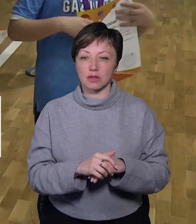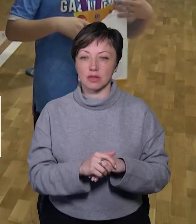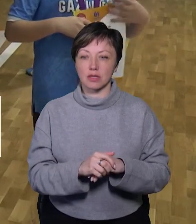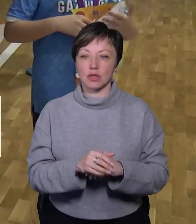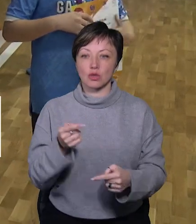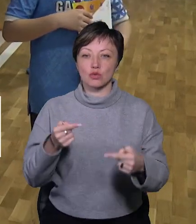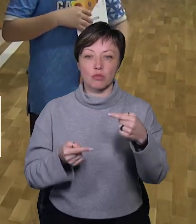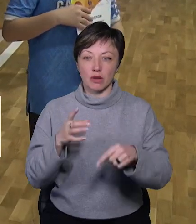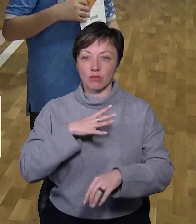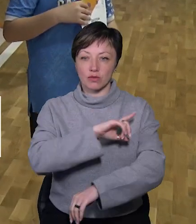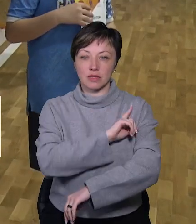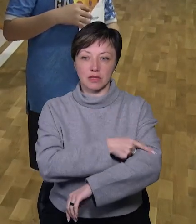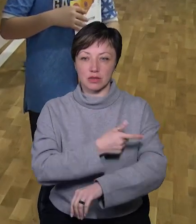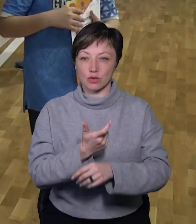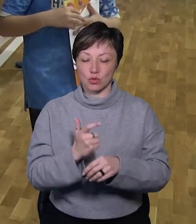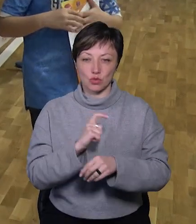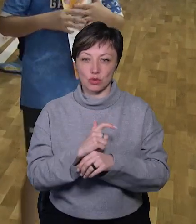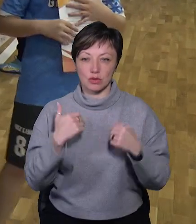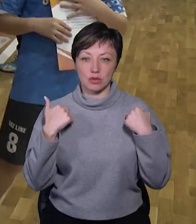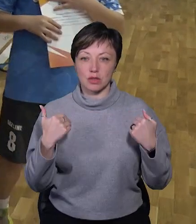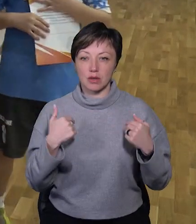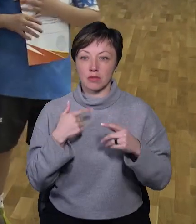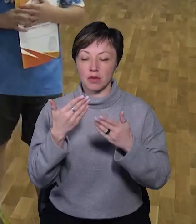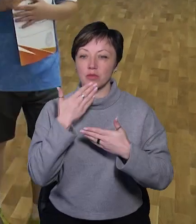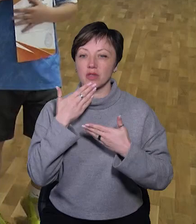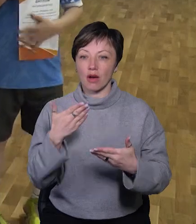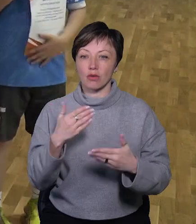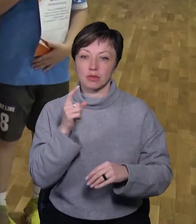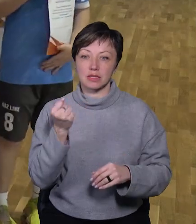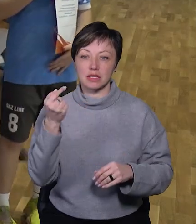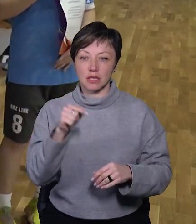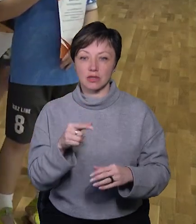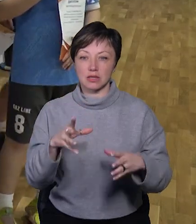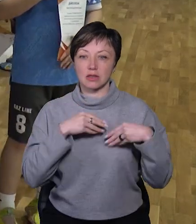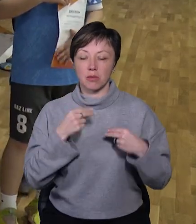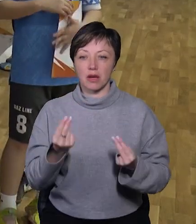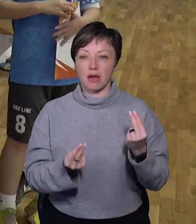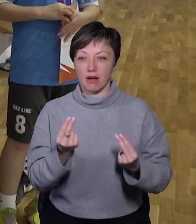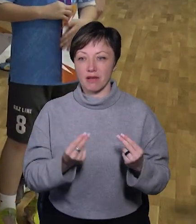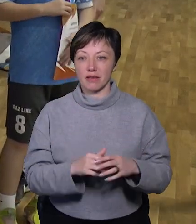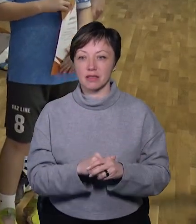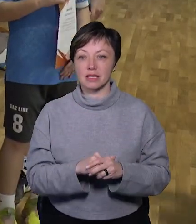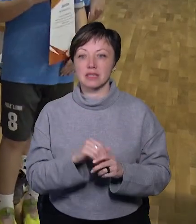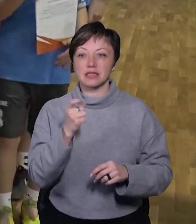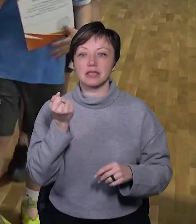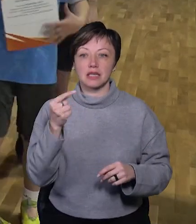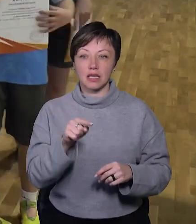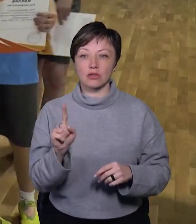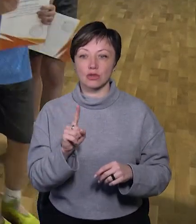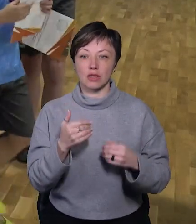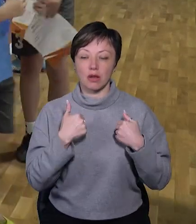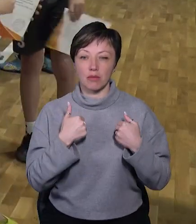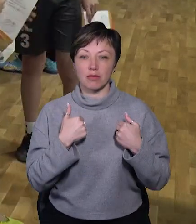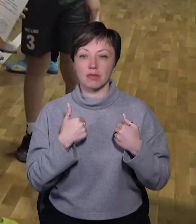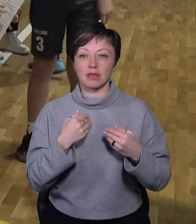Суперник теж був сильний дуже. Ми йому дякуємо за те, що він з нами грав, за те, що нам